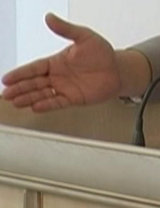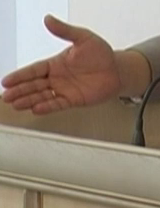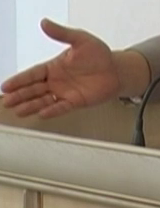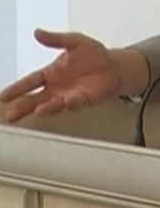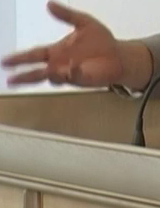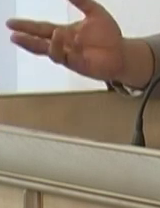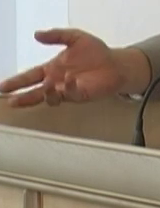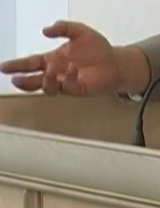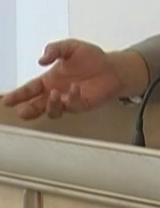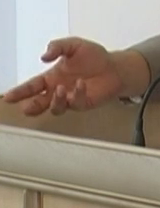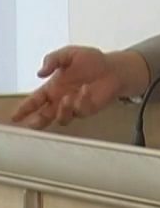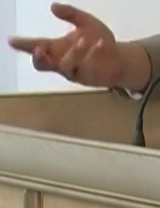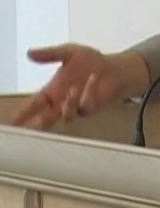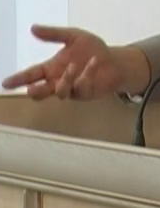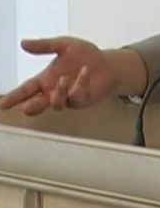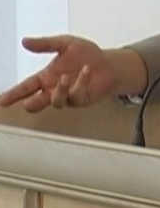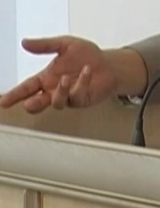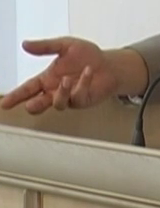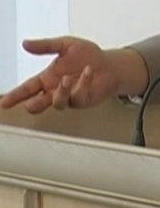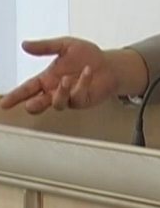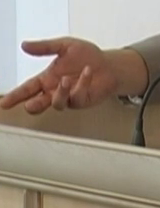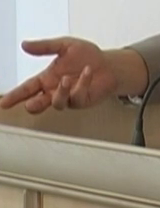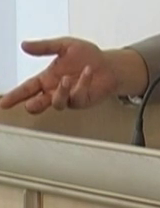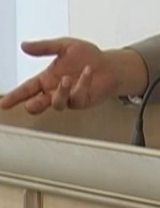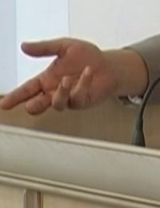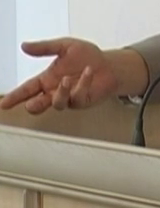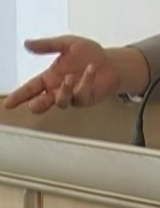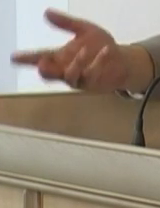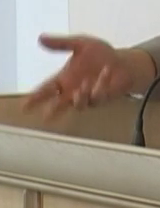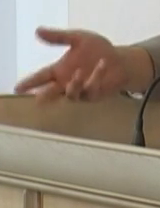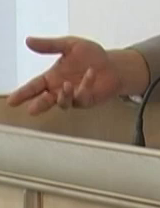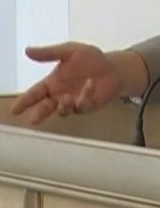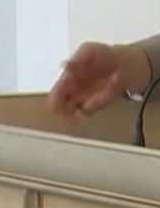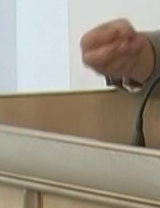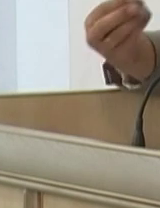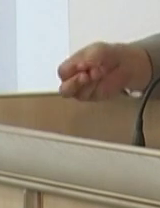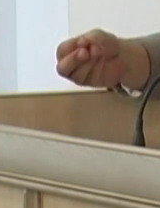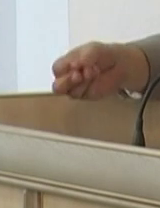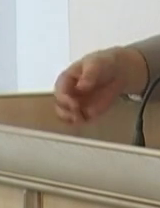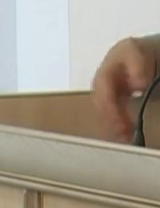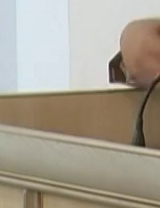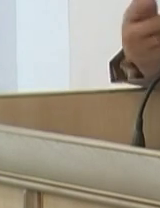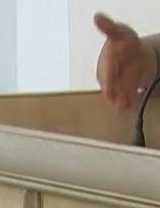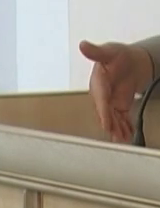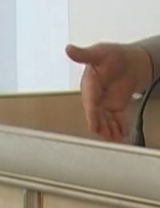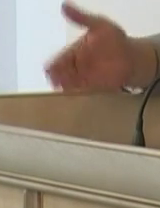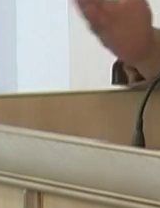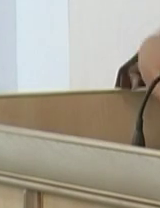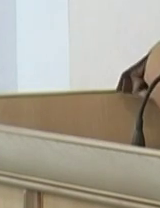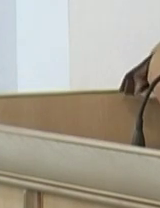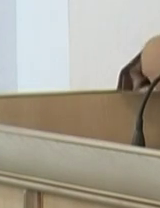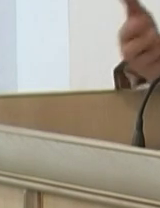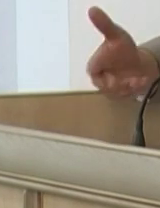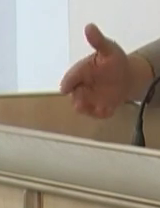скомпроментували, але ми маємо мати докази того, що вони скомпроментували Докази, не просто емоції, а він там,